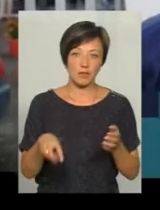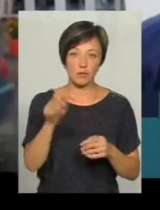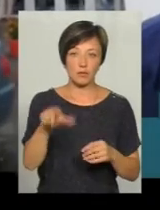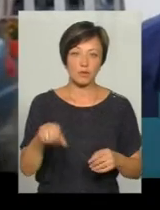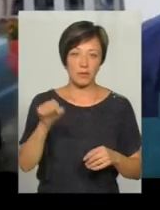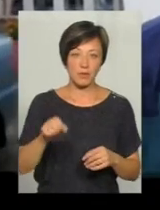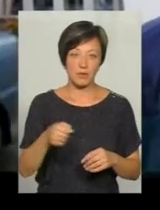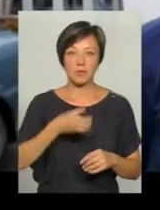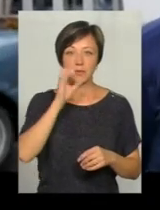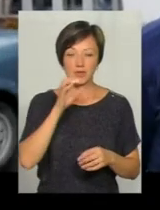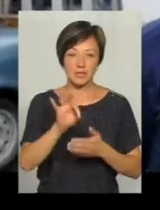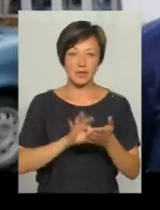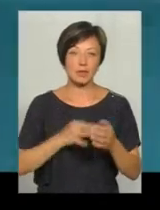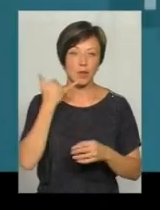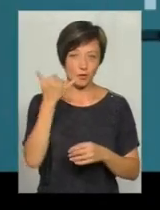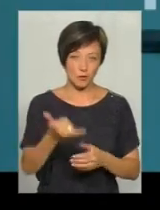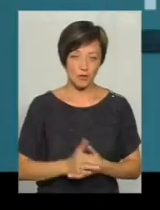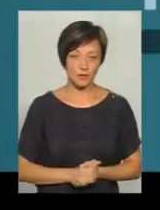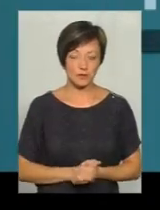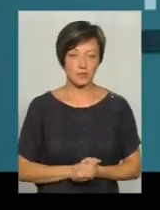глоточок взяв і зразу позвонив.